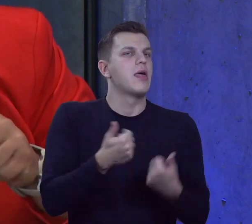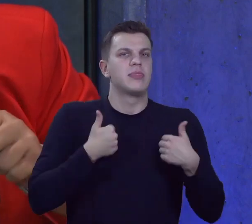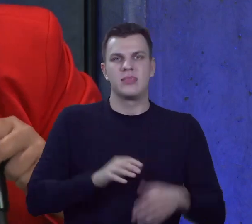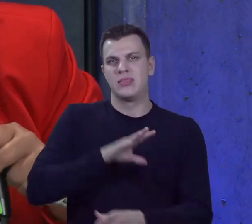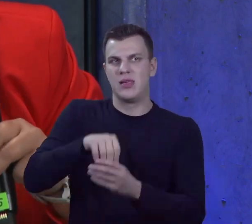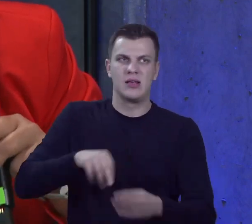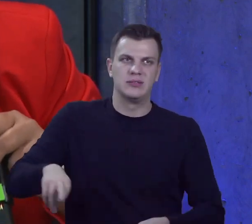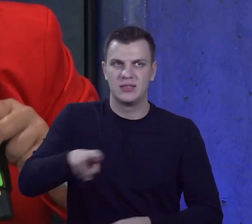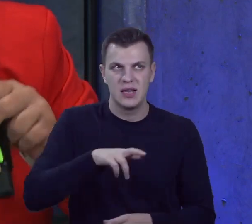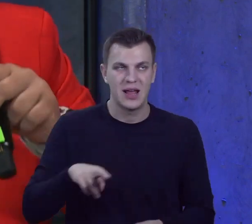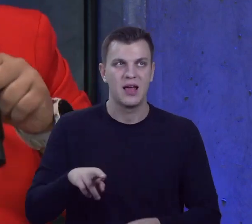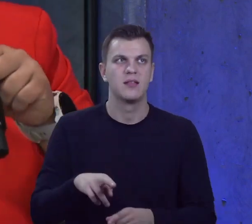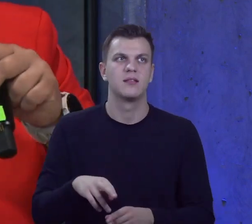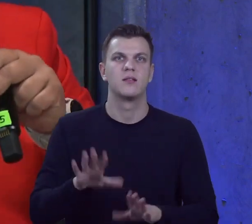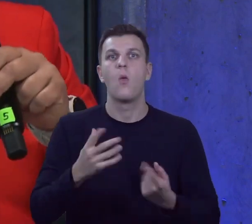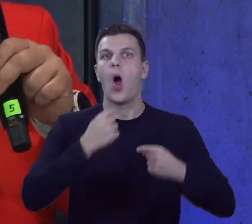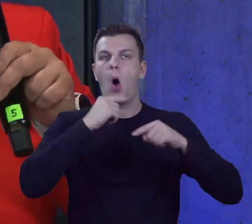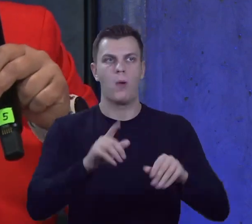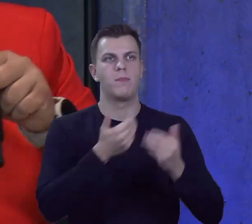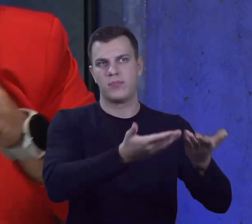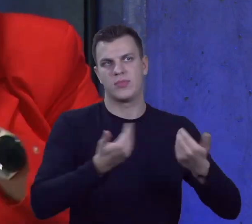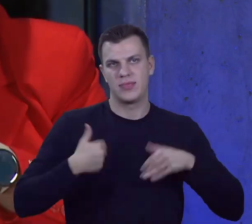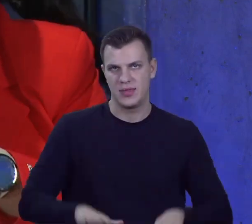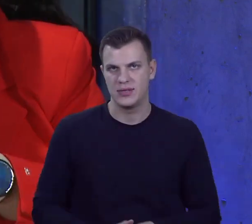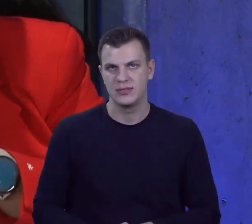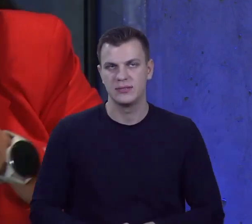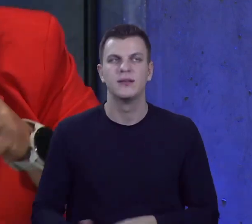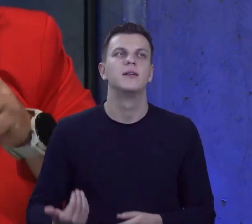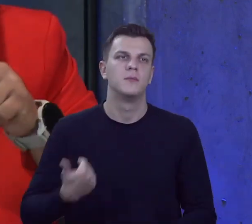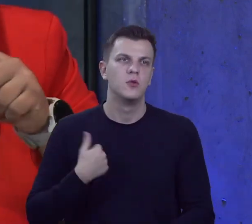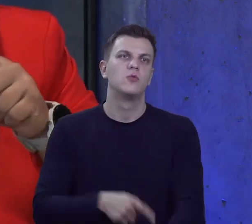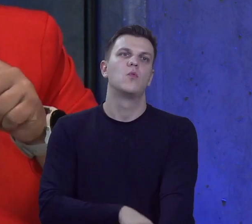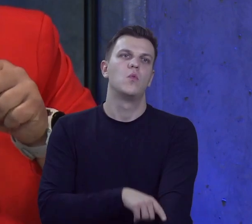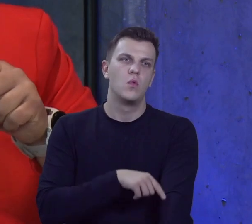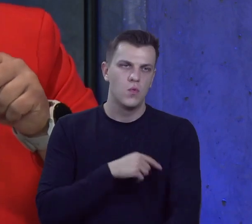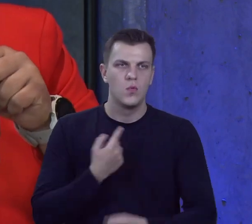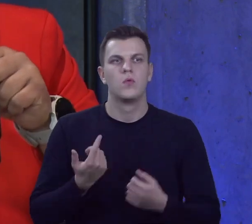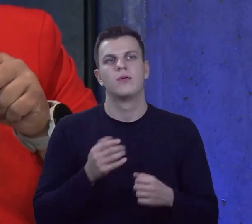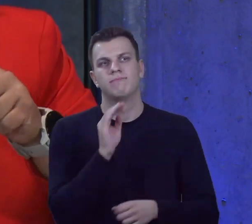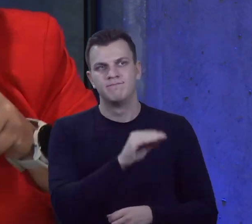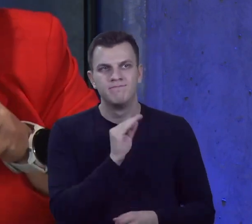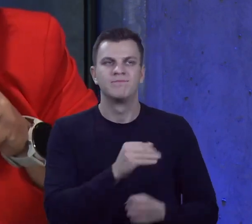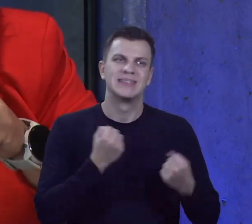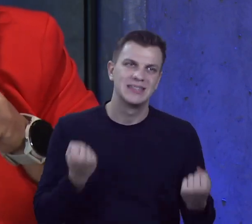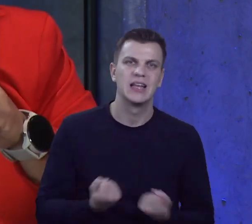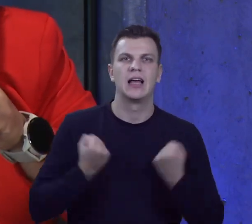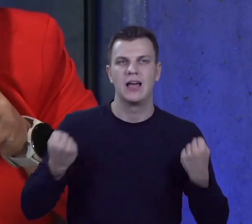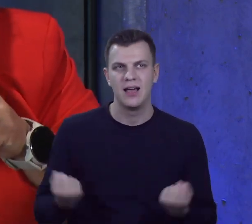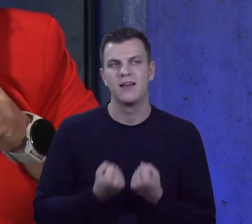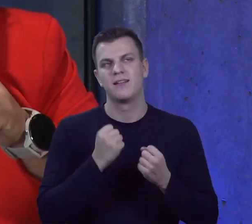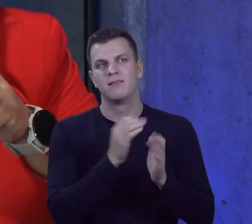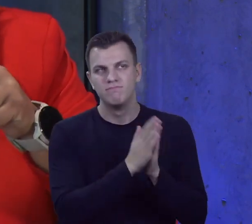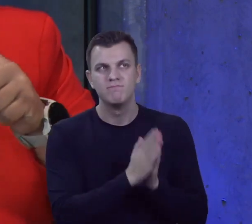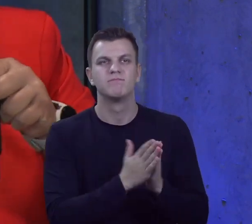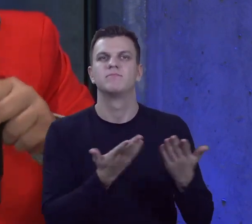i przejęcie tej odpowiedzialności. No długo, długo jakby te moje starania trwały i te wizje, jak będzie, jak